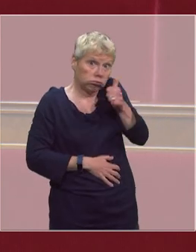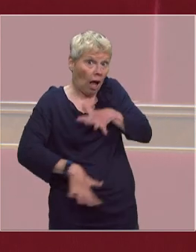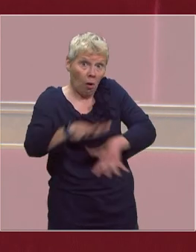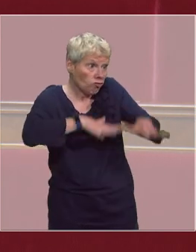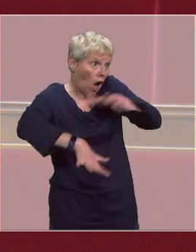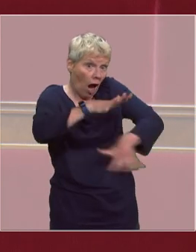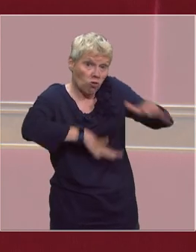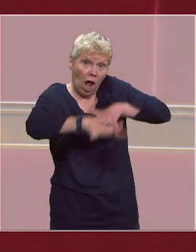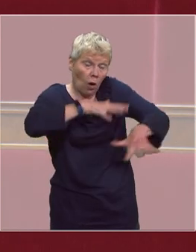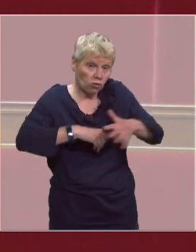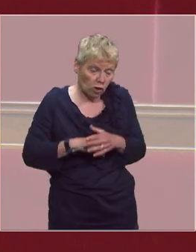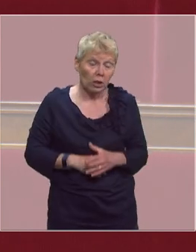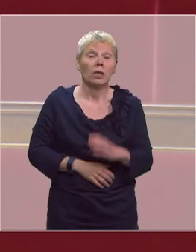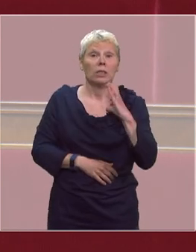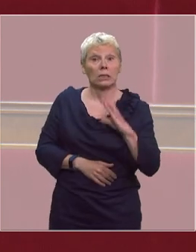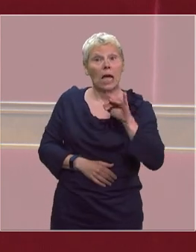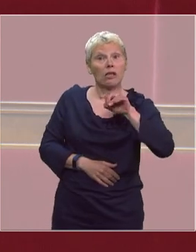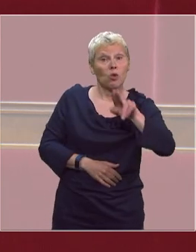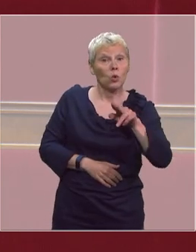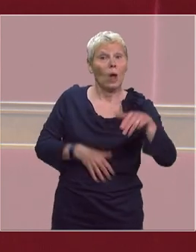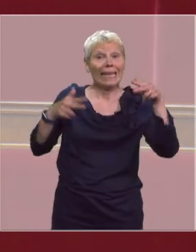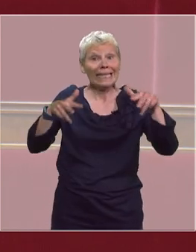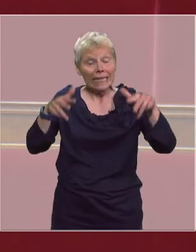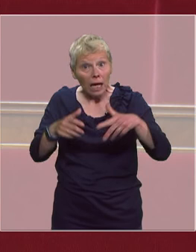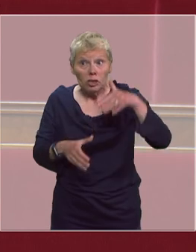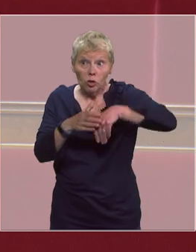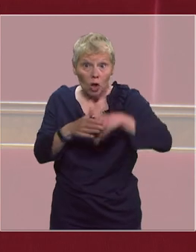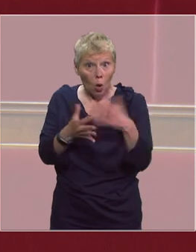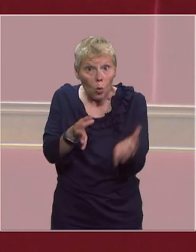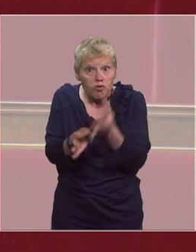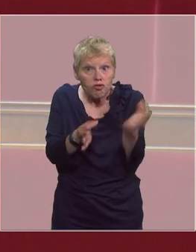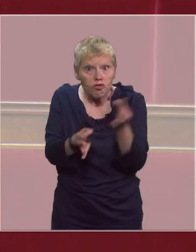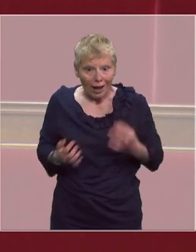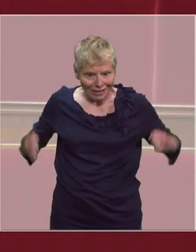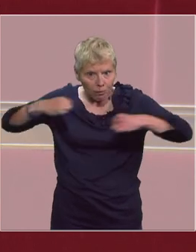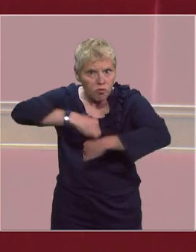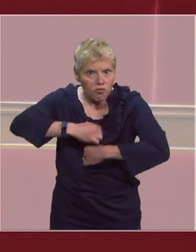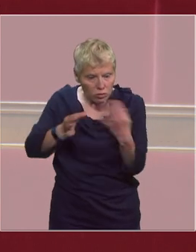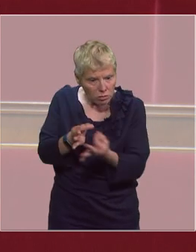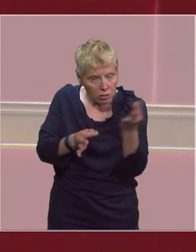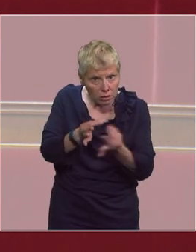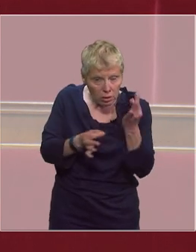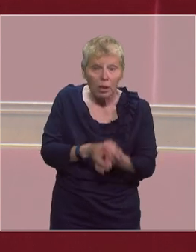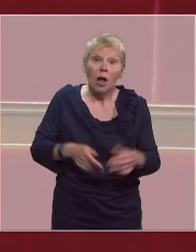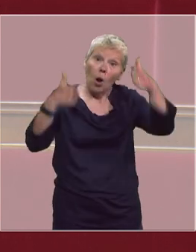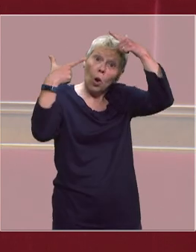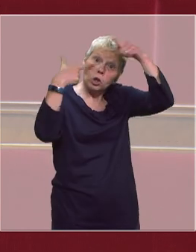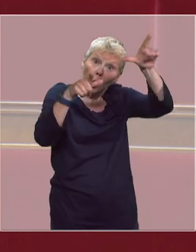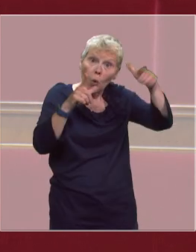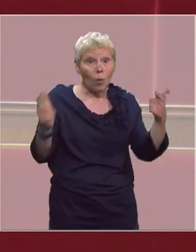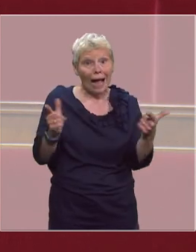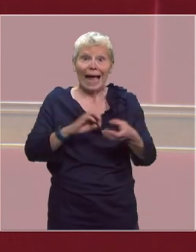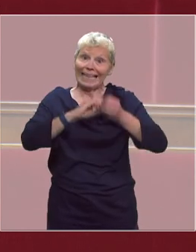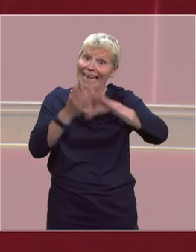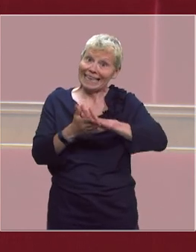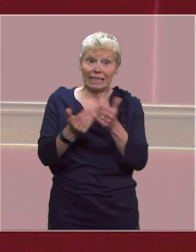D. Le CHU de Lille a même mis en place un atelier de couture pour fabriquer des blouses, tandis que les hospices civils de Lyon proposent un tuto pour fabriquer